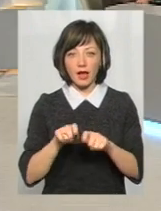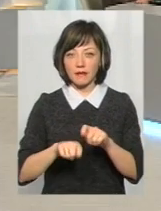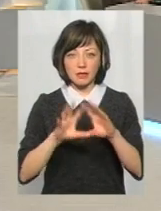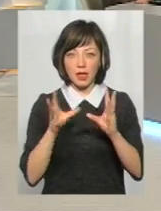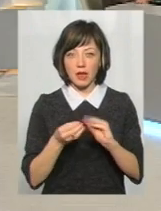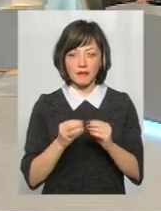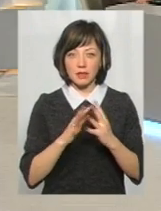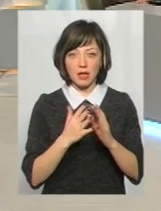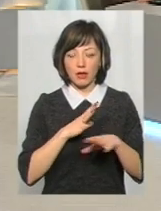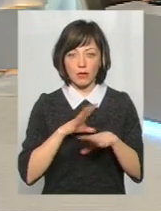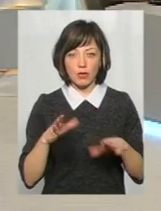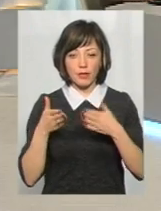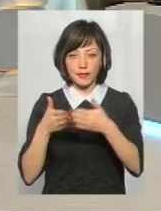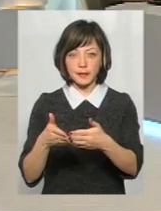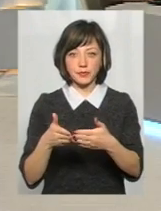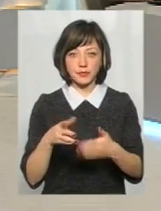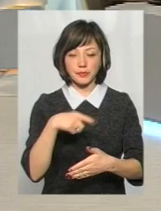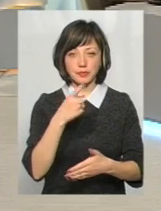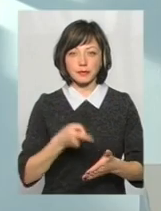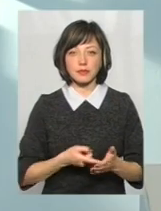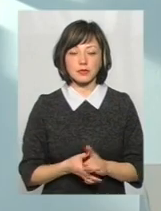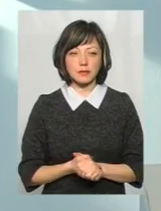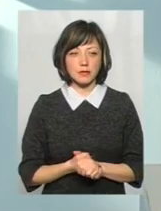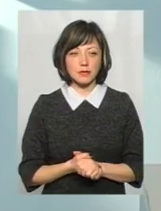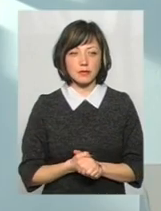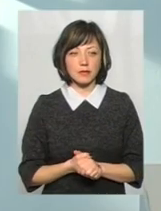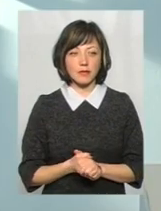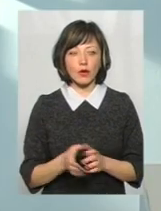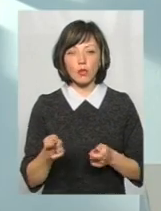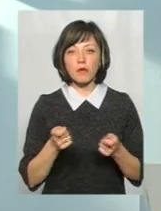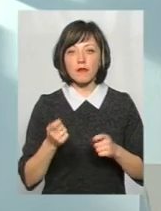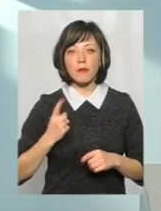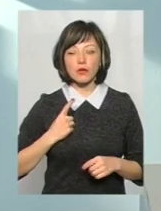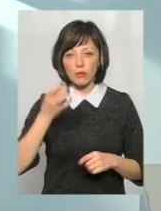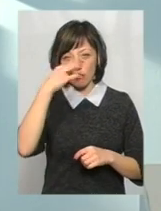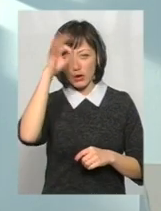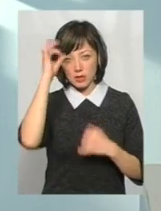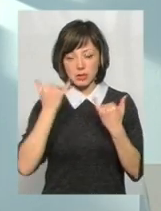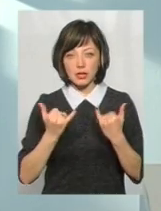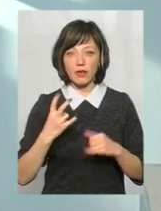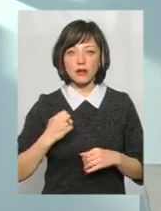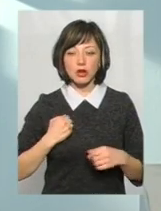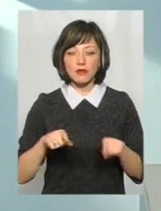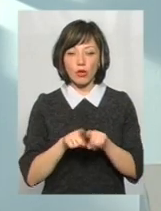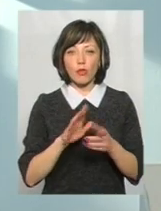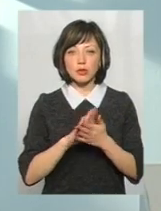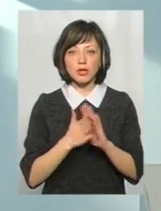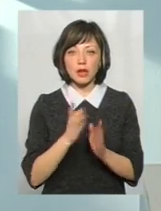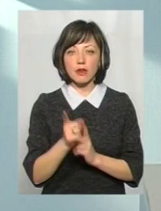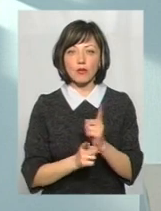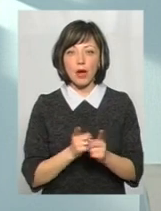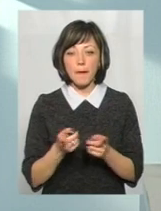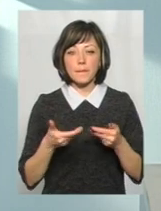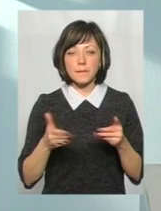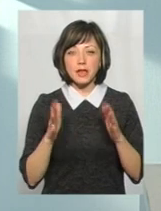буває в села, от в глибинку? Управління патрульної поліції зараз, на жаль, в такому стані реформування, що ми